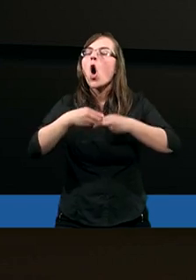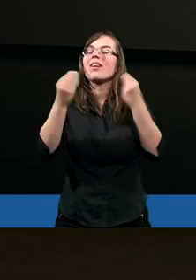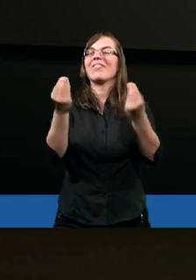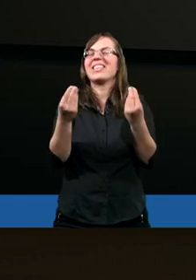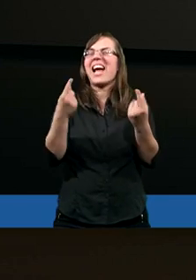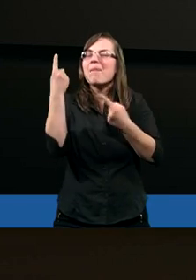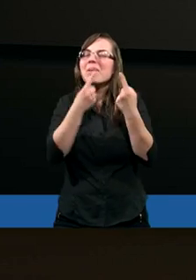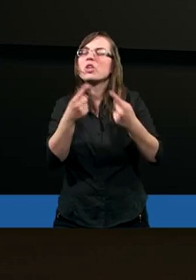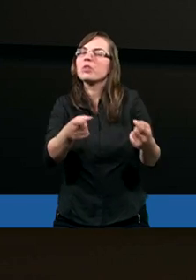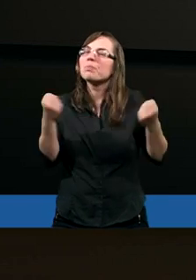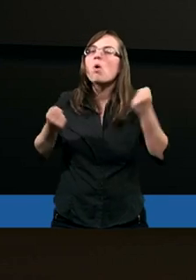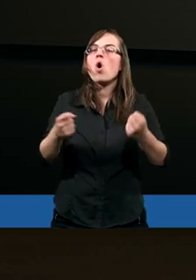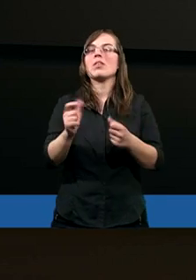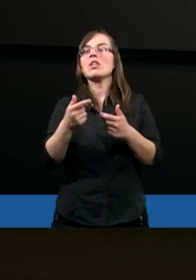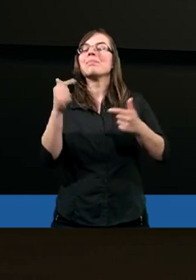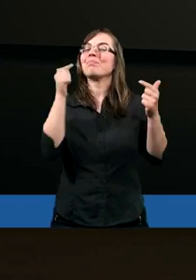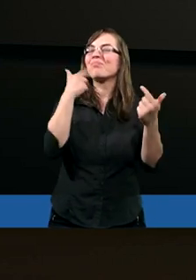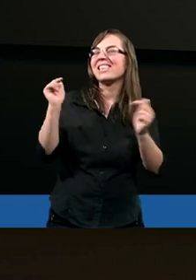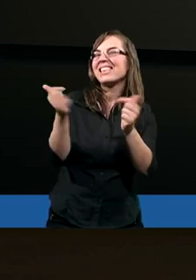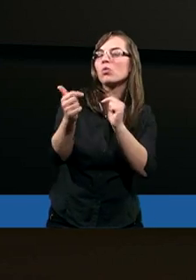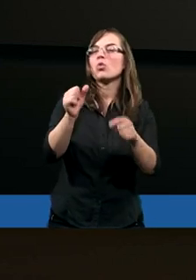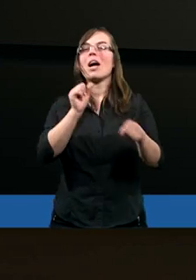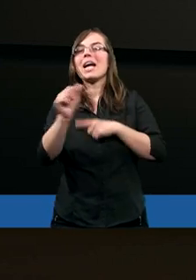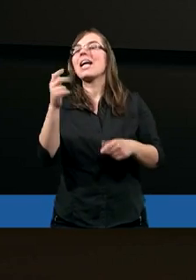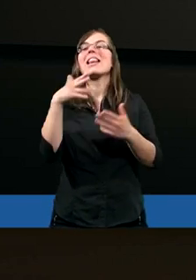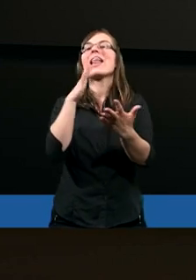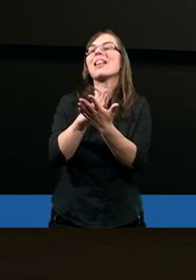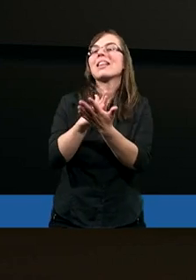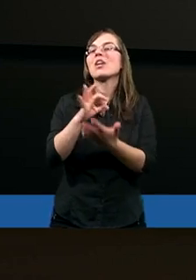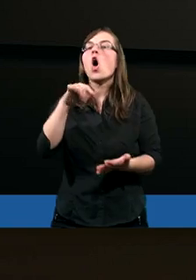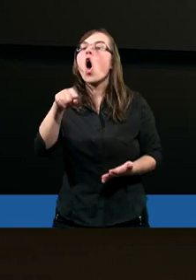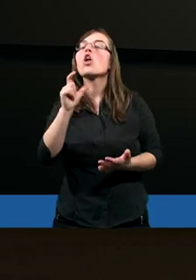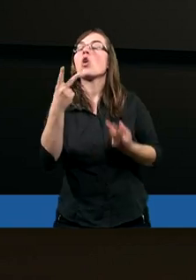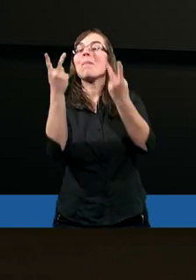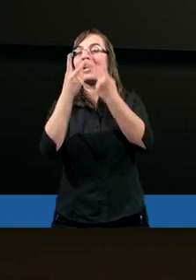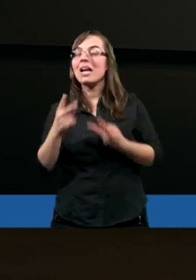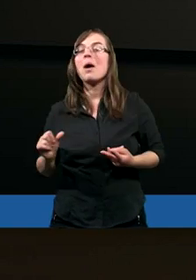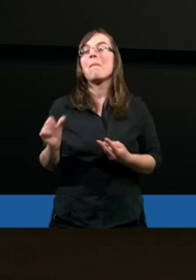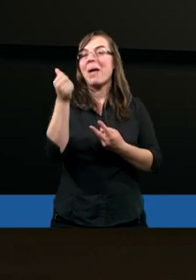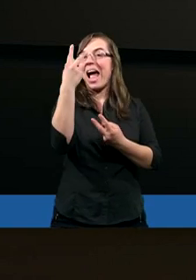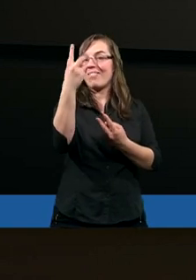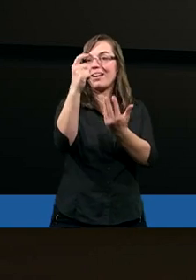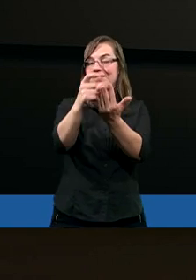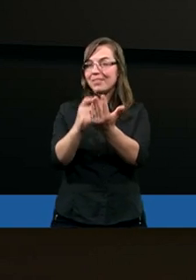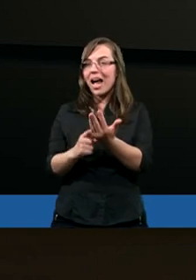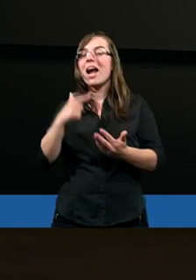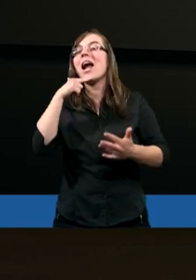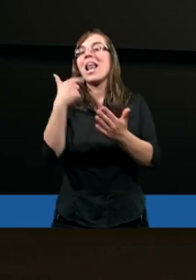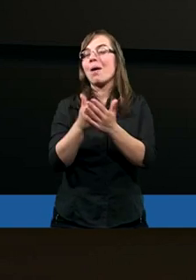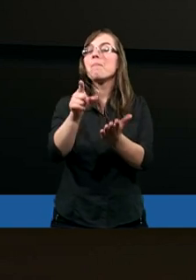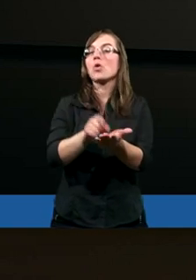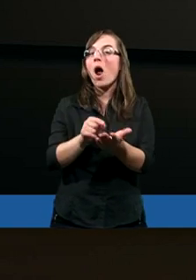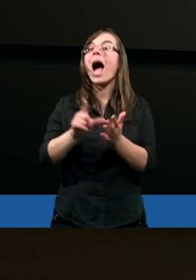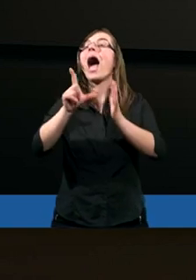zaczynamy już dyskutować o tym, nie tylko co przeczytaliśmy w pierwszych dwóch wersetach drugiego listu